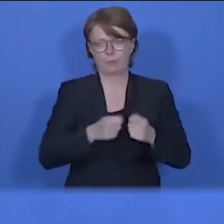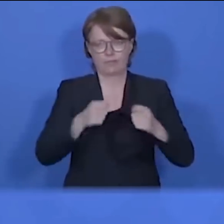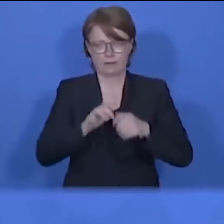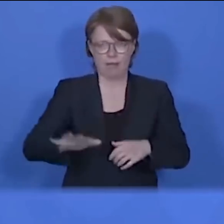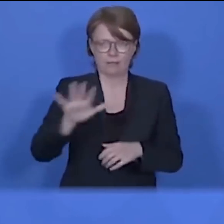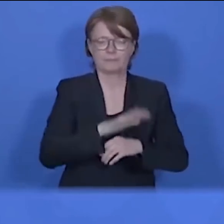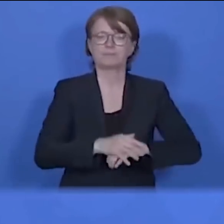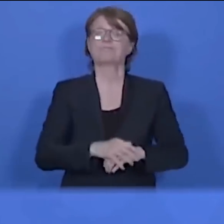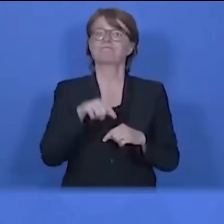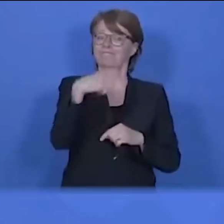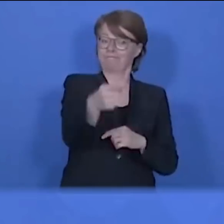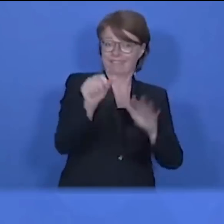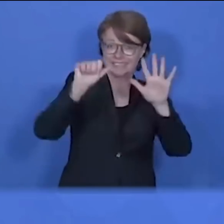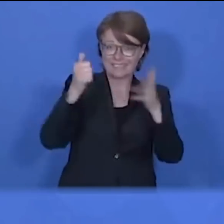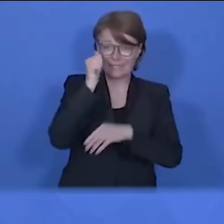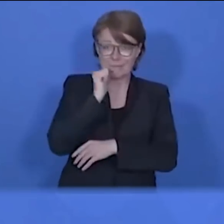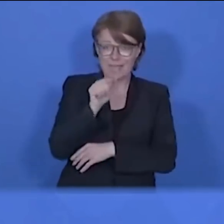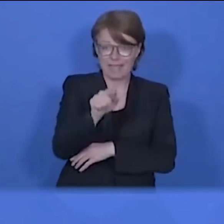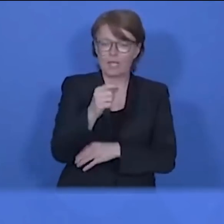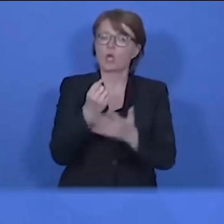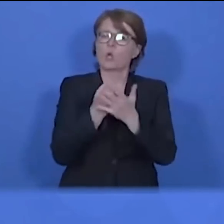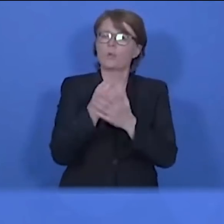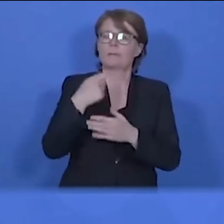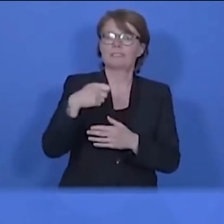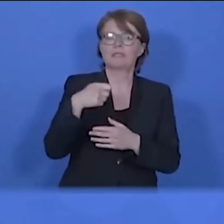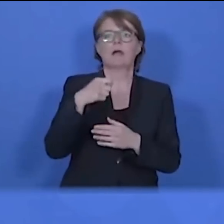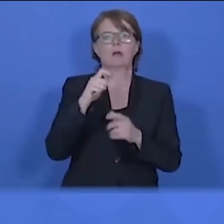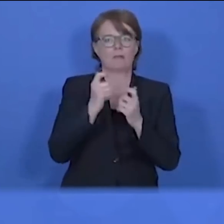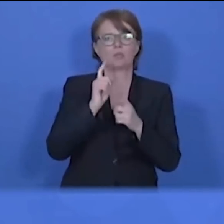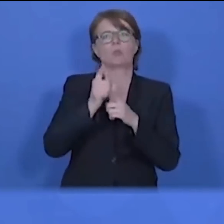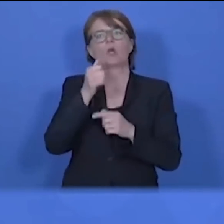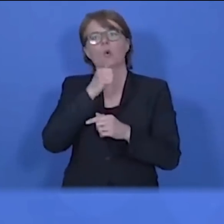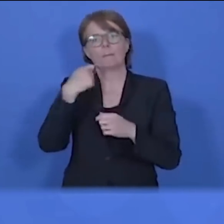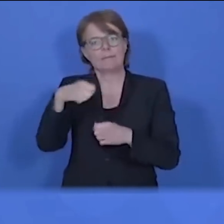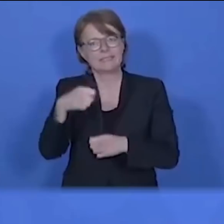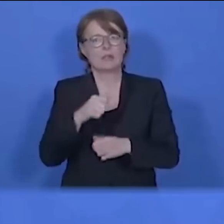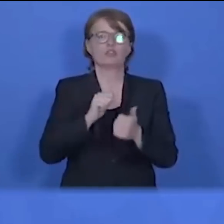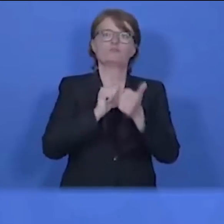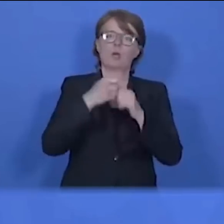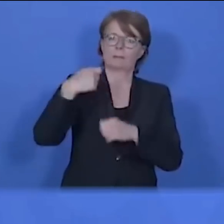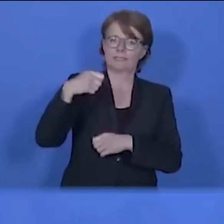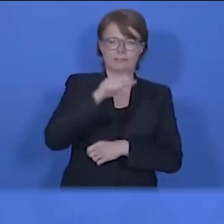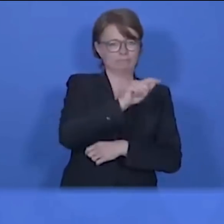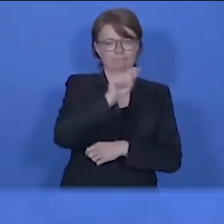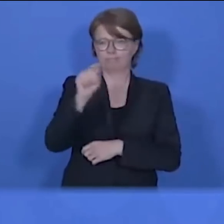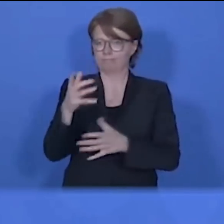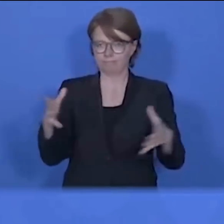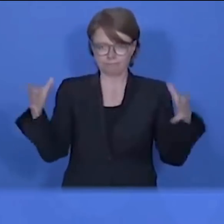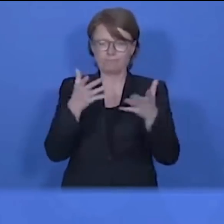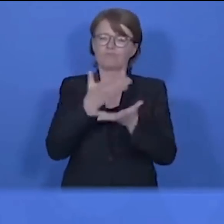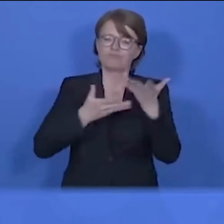.05. dann die Konzepte der Kultusminister, Jugendminister und Sportminister